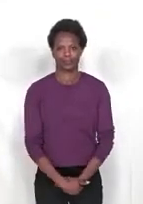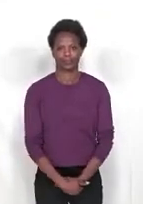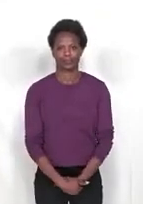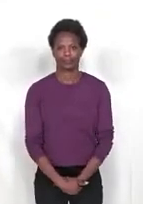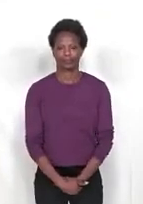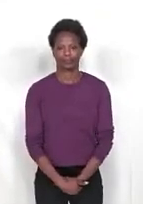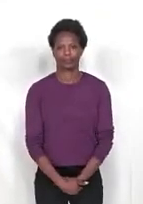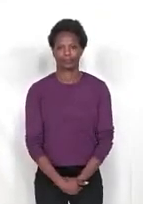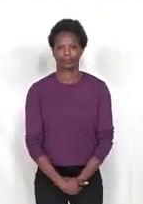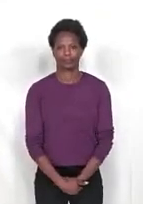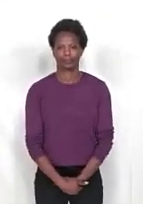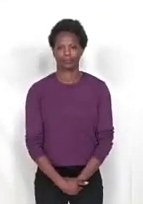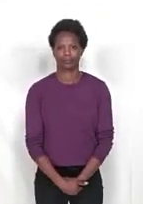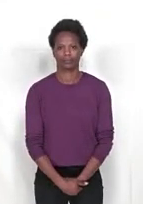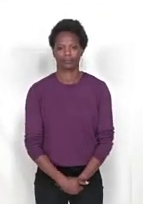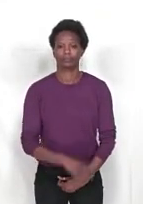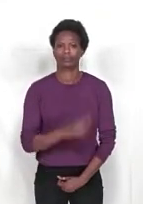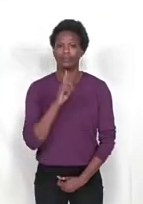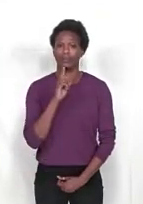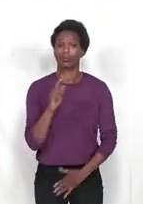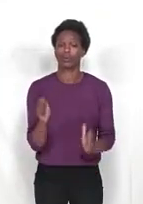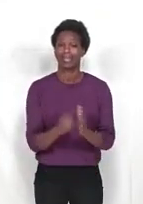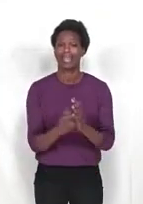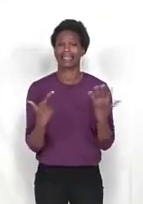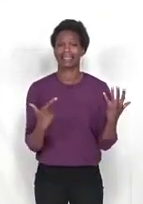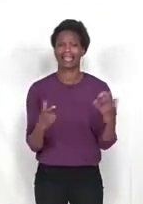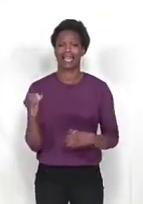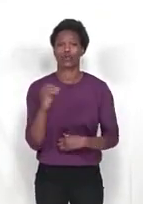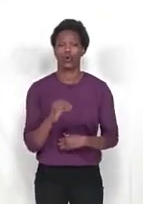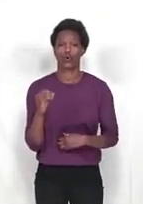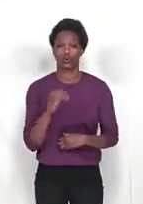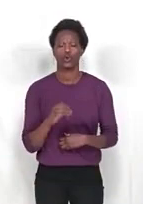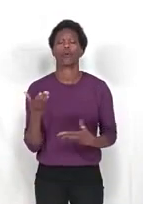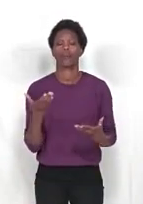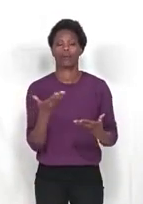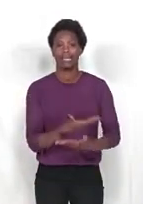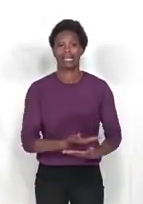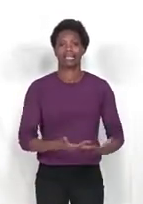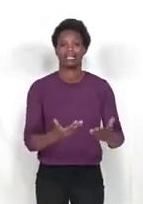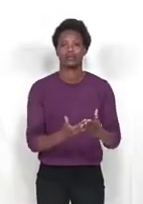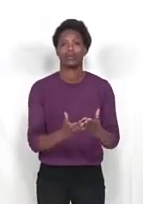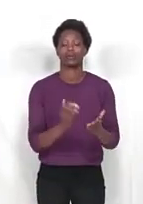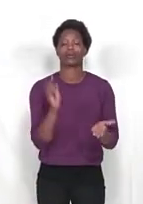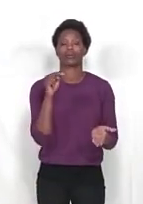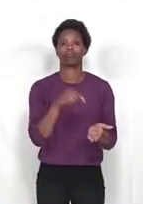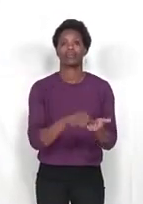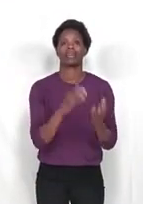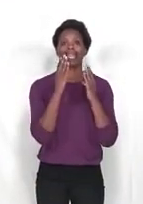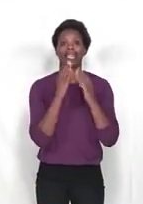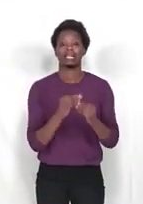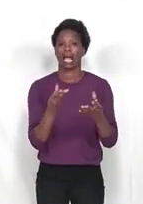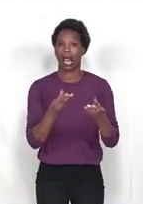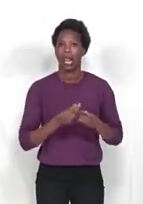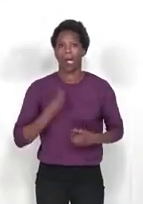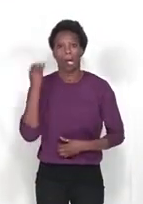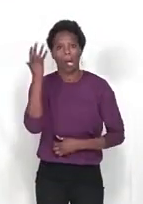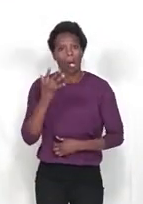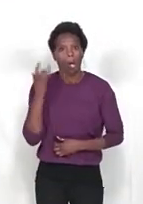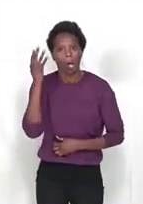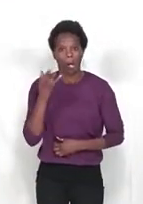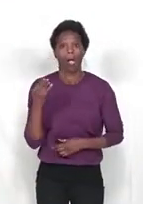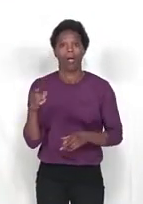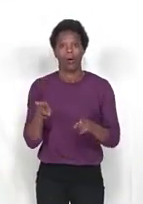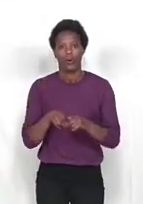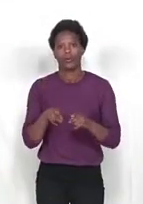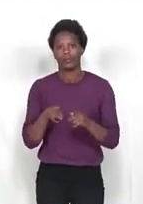Depuis le 7 octobre dernier, la situation en Israël et dans les territoires palestiniens se fait chaque jour plus préoccupante et place les populations civiles en